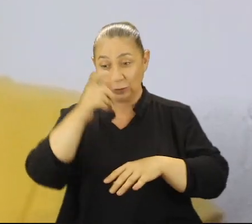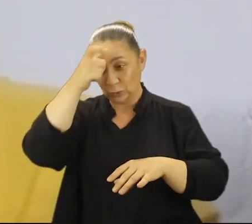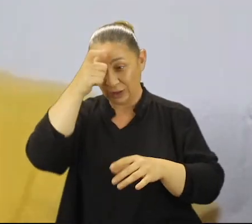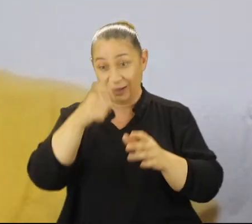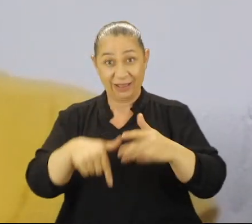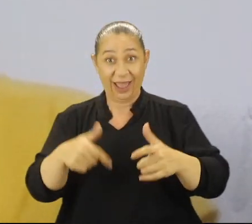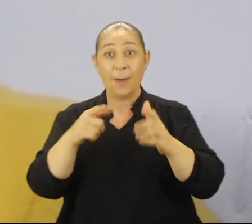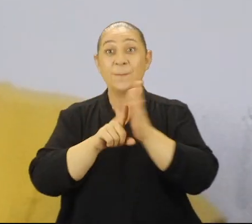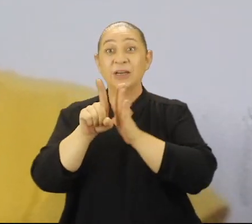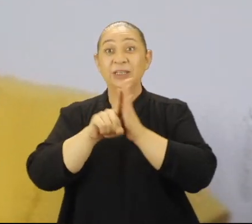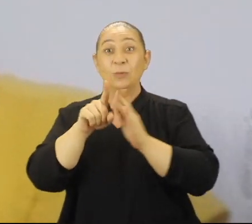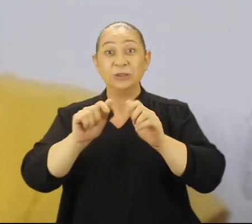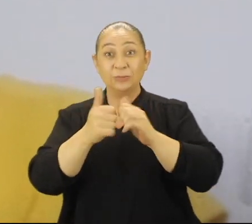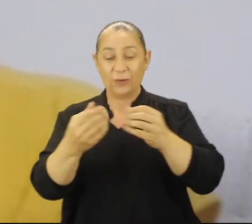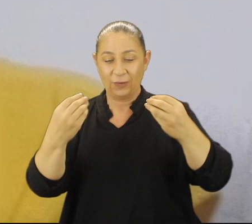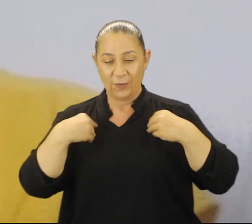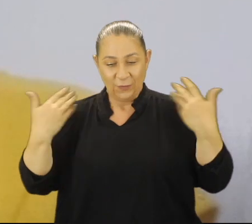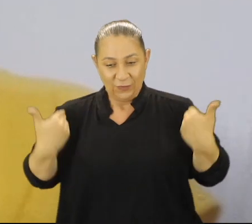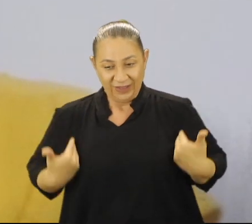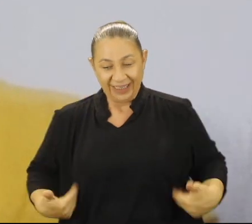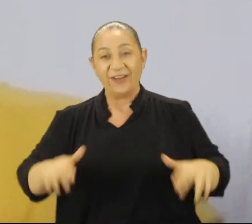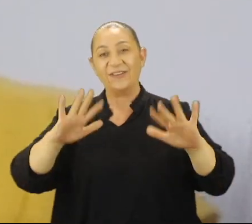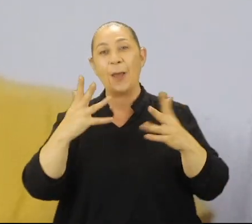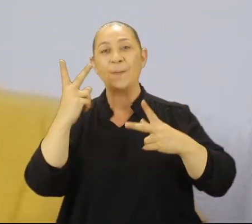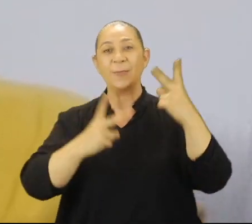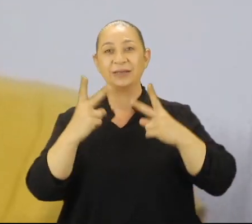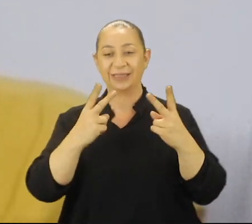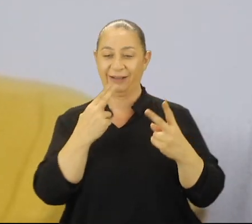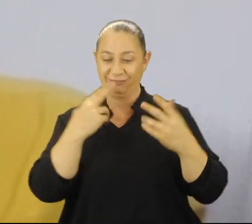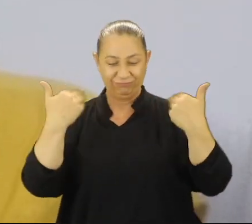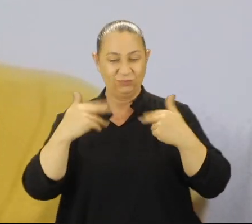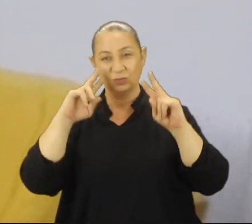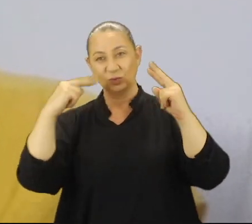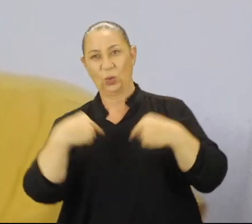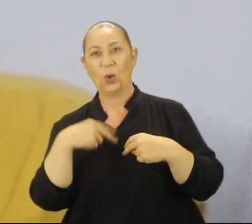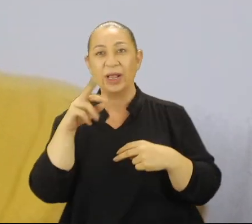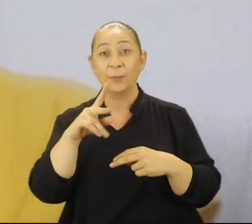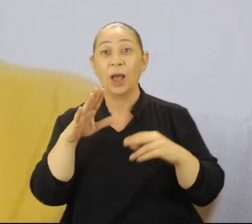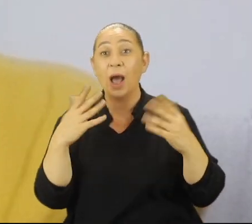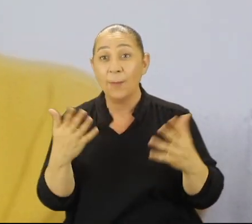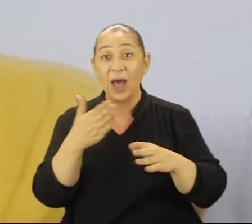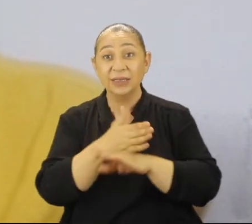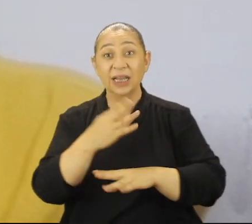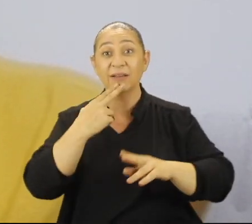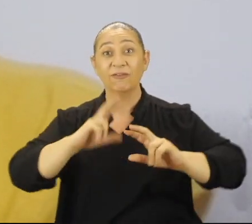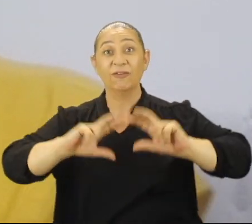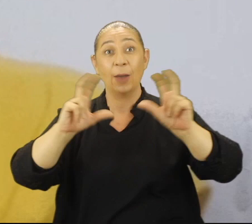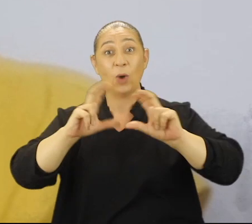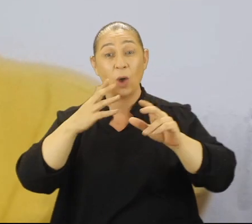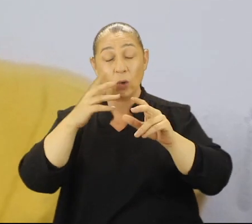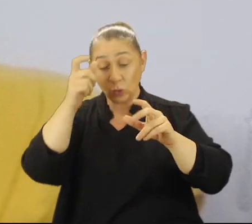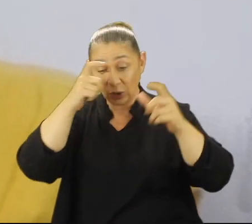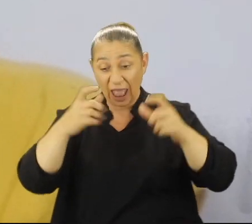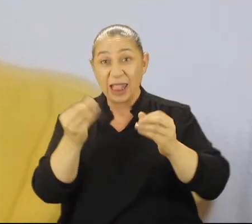aslında başarılarının önünde bu sporun getirdiği düzgün fizikleriyle veya bir takım dişi özellikleriyle ön plana çıkıyorlar. Ama aslında kadın voleybolu